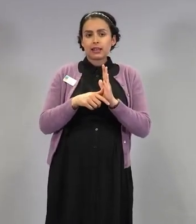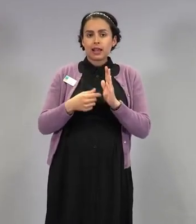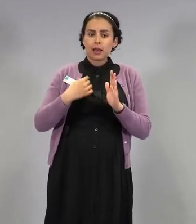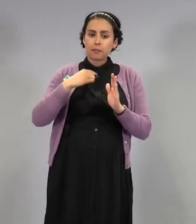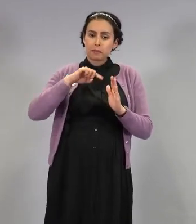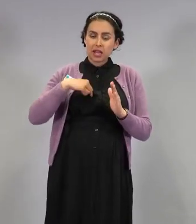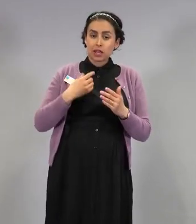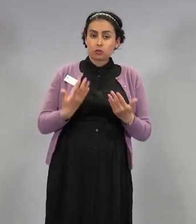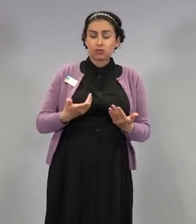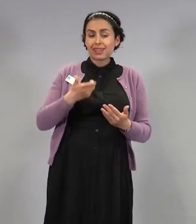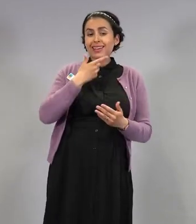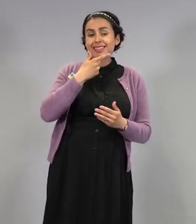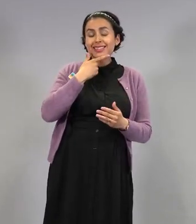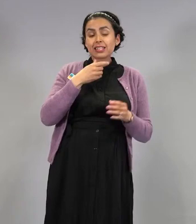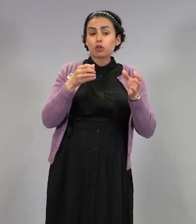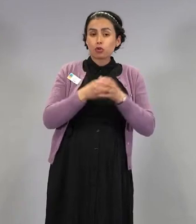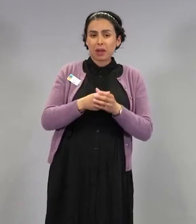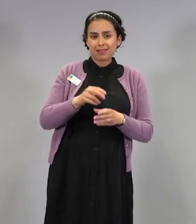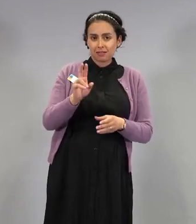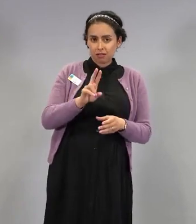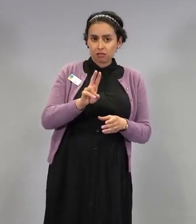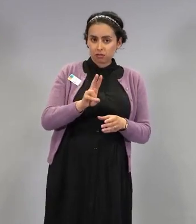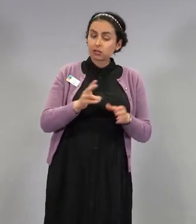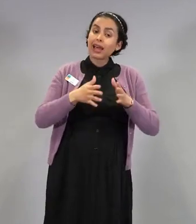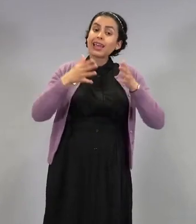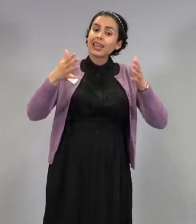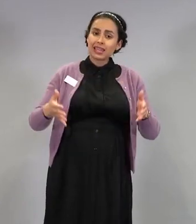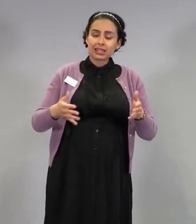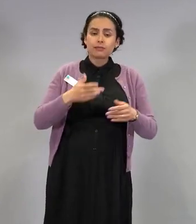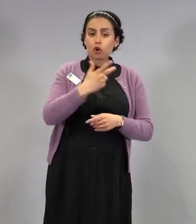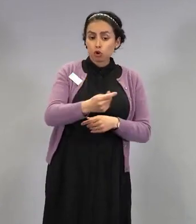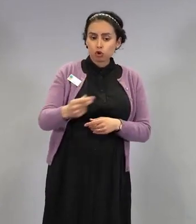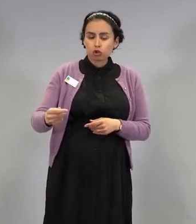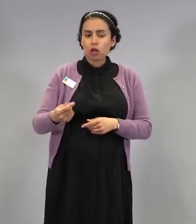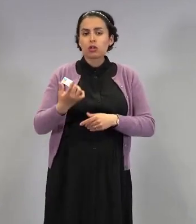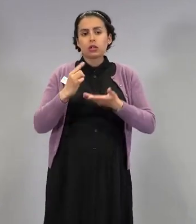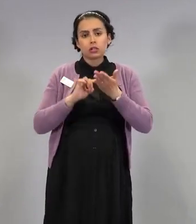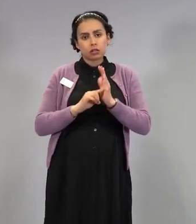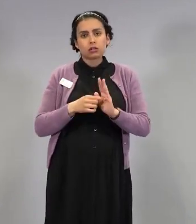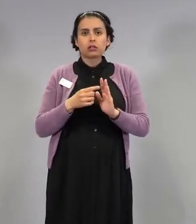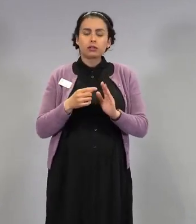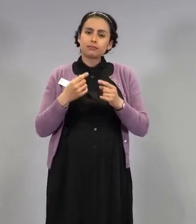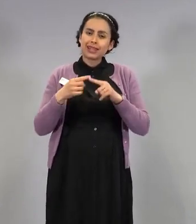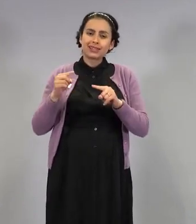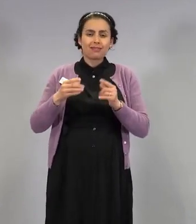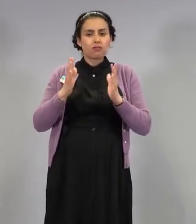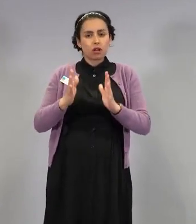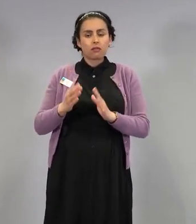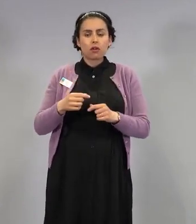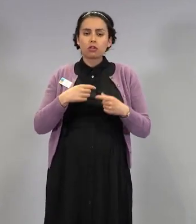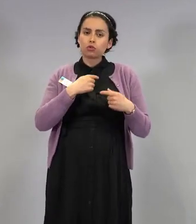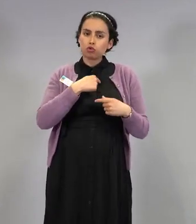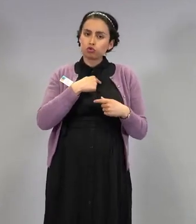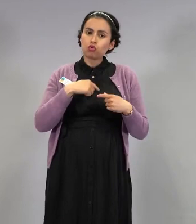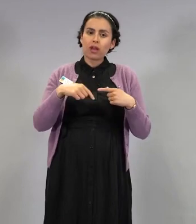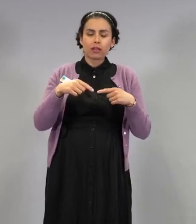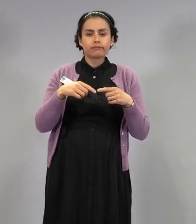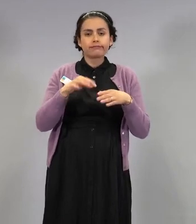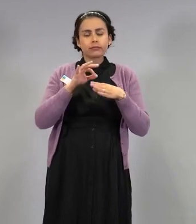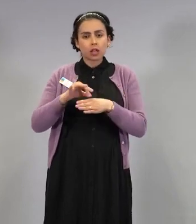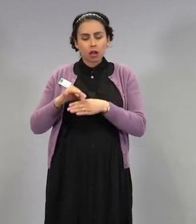riskiryhmä kakkosta eniten. Ja siellä suuria ryhmiä on esimerkiksi erilaiset vakavammat sydäntaudit ja